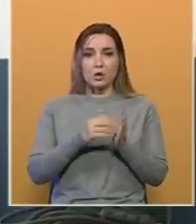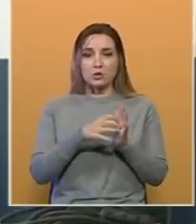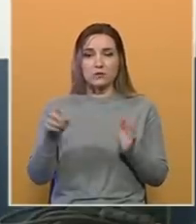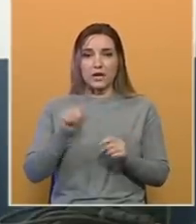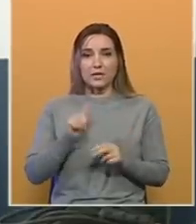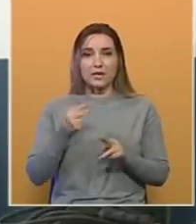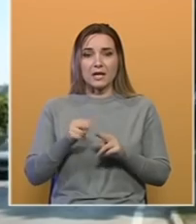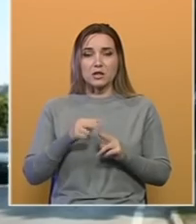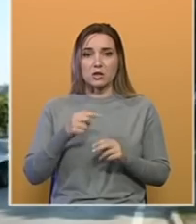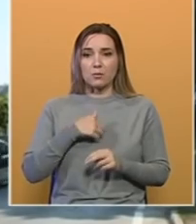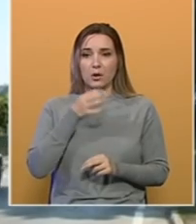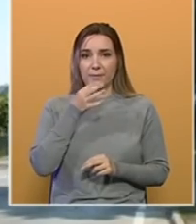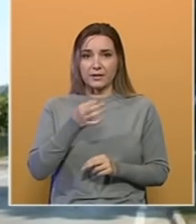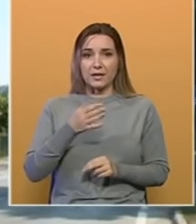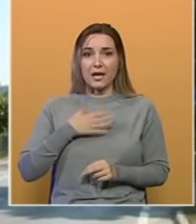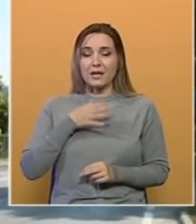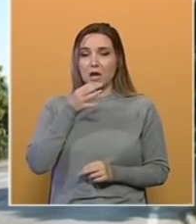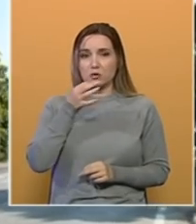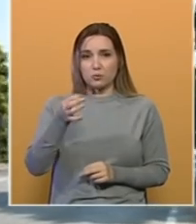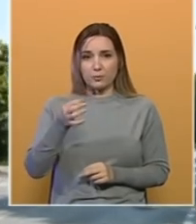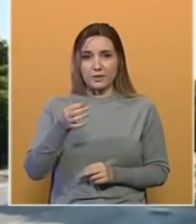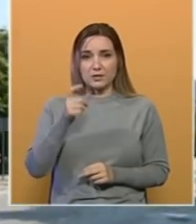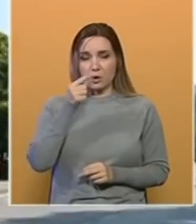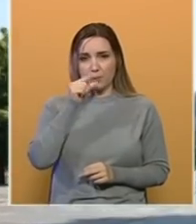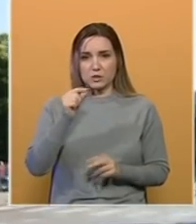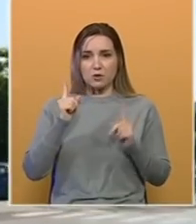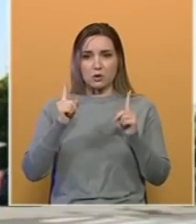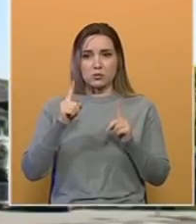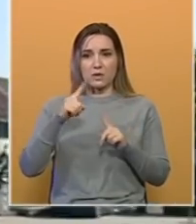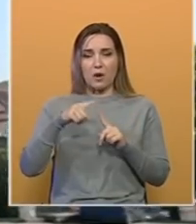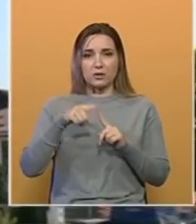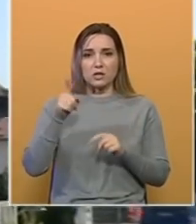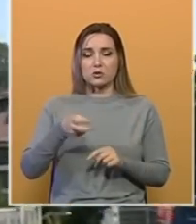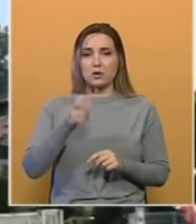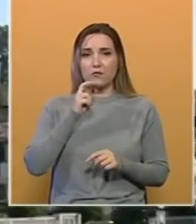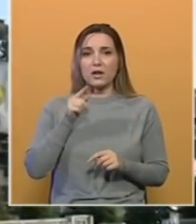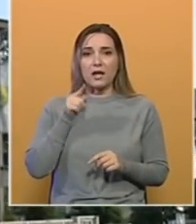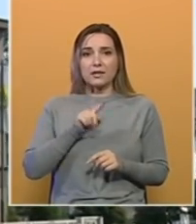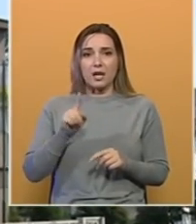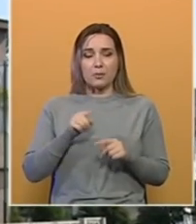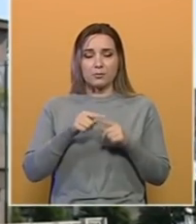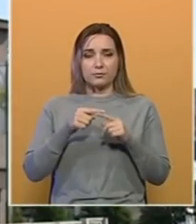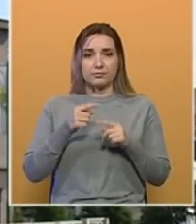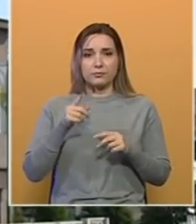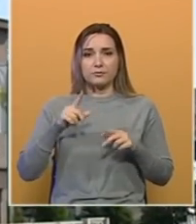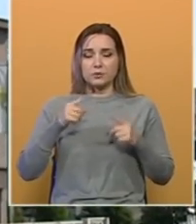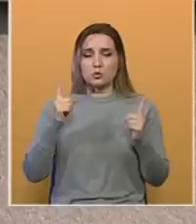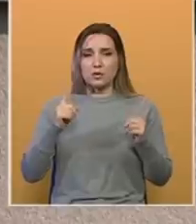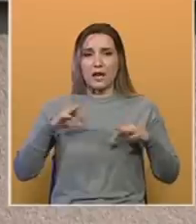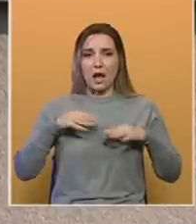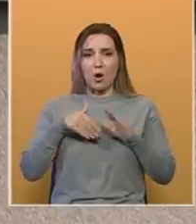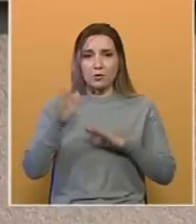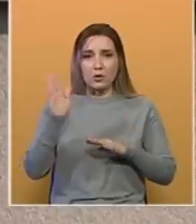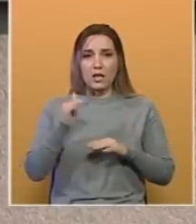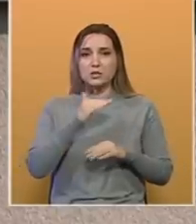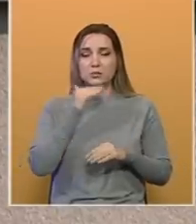nije rešeno, maje pitan. Na naš upite o statusu predmeta iz općinskog suda u Tešnju su nam odgovorili da je postupajući sudija na odmoru i da će